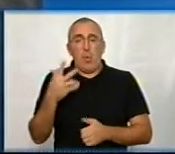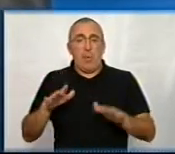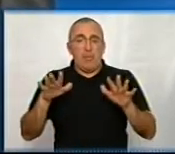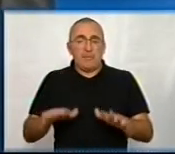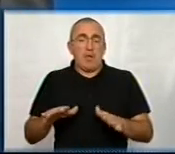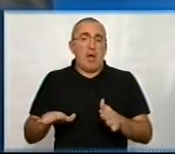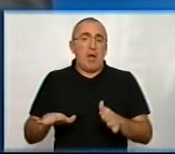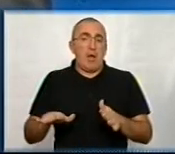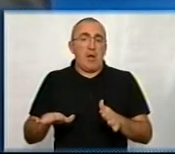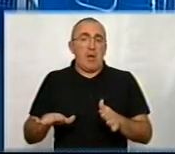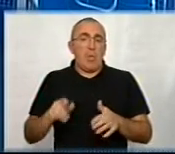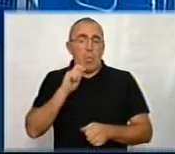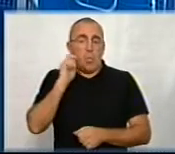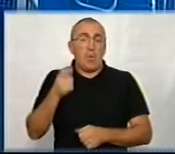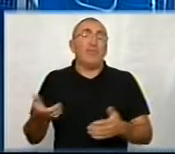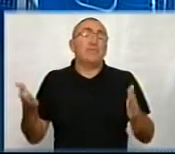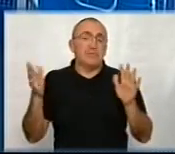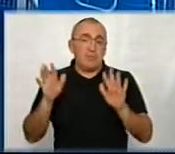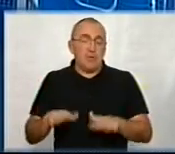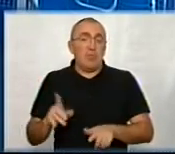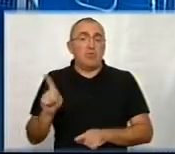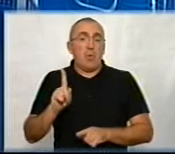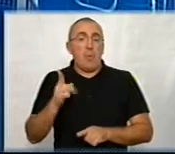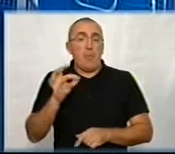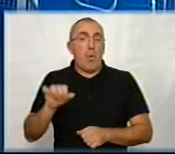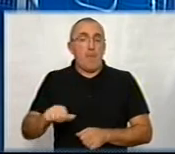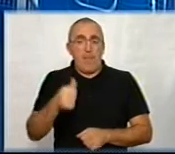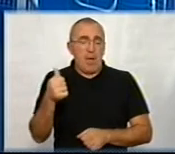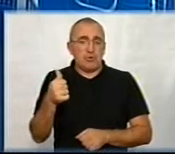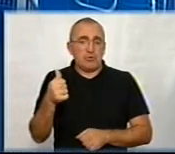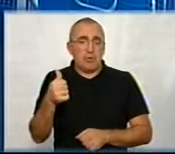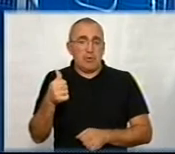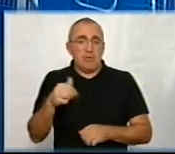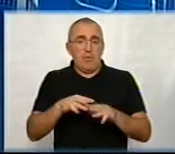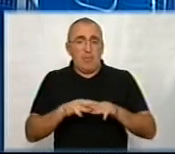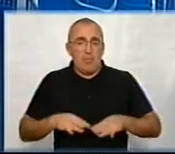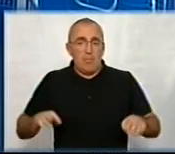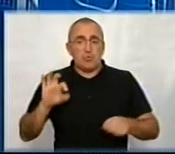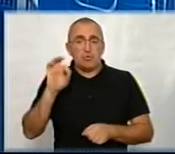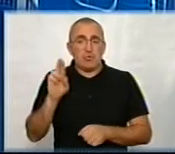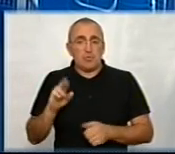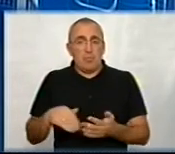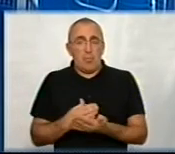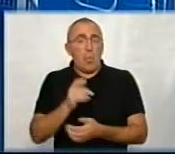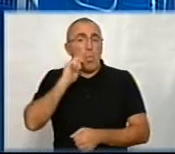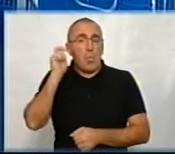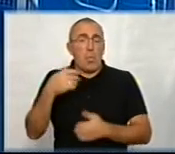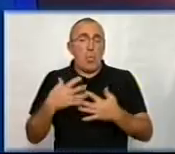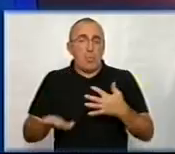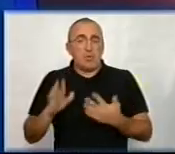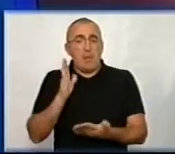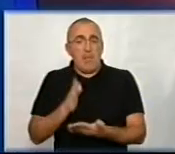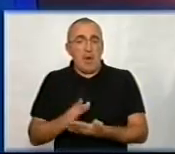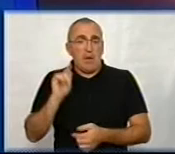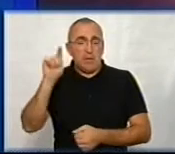України. Ну, вони як, вони залишаються, але ви знаєте, що, по-перше, Міністерство соціальної політики України уже має